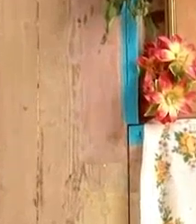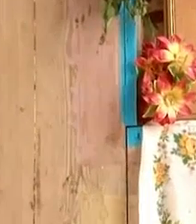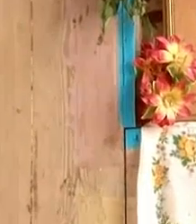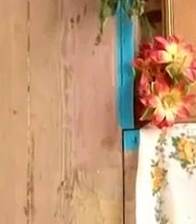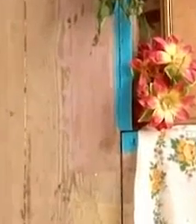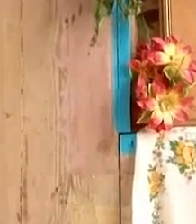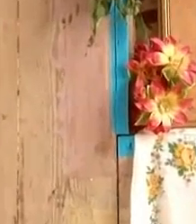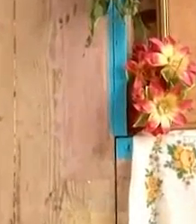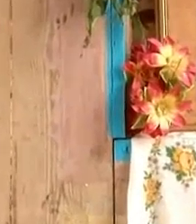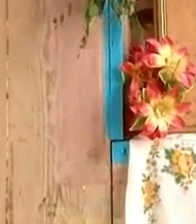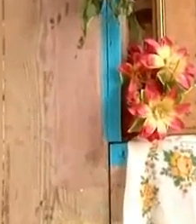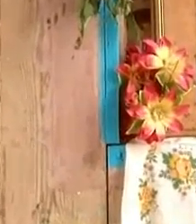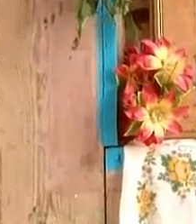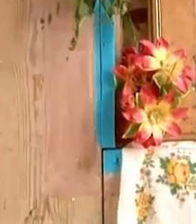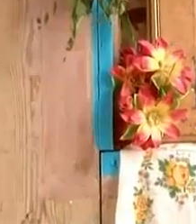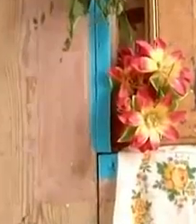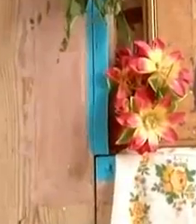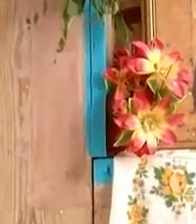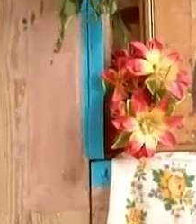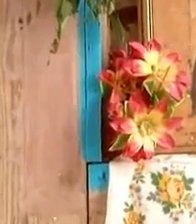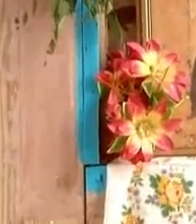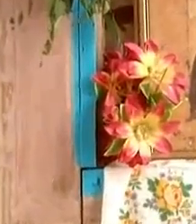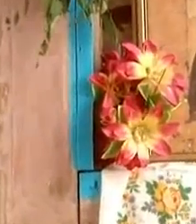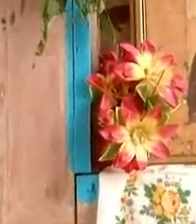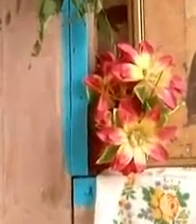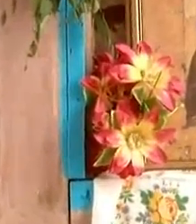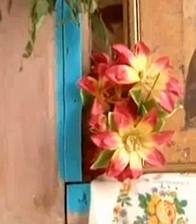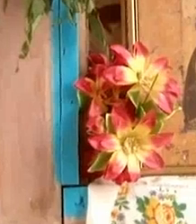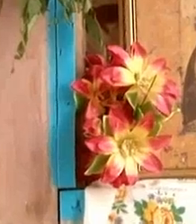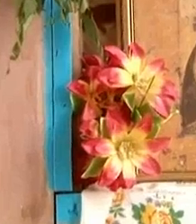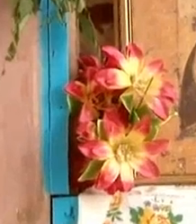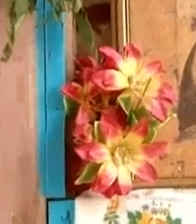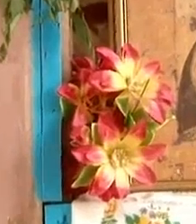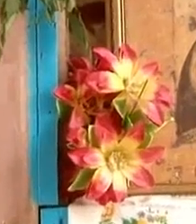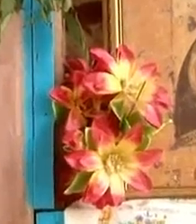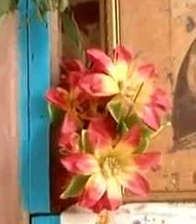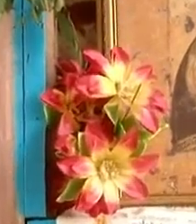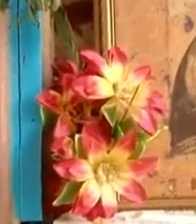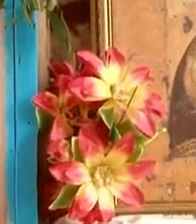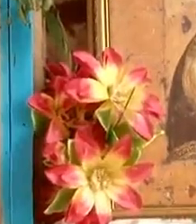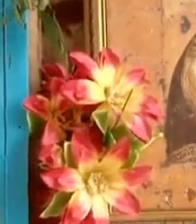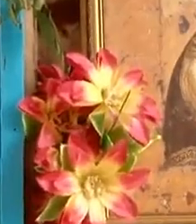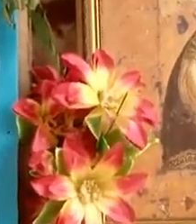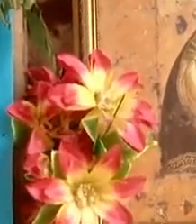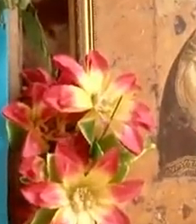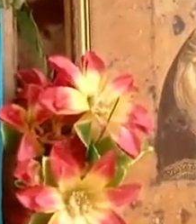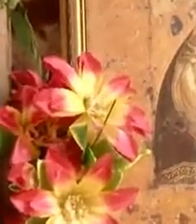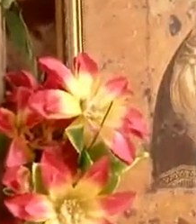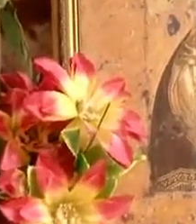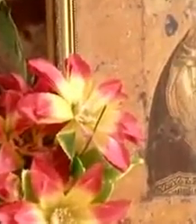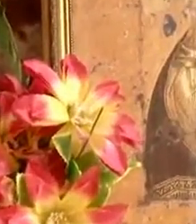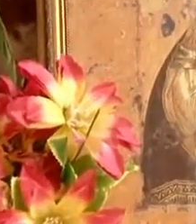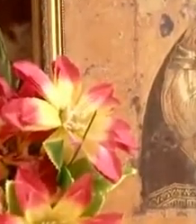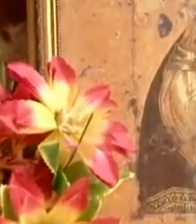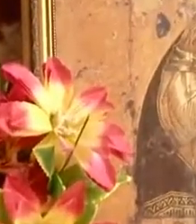Фатиню С чадами Наталью С чадами Ирину Людмилу Тамару Тамару Аллу И Анну Младенца Еву Тамару Серафиму Екатерину Валентину